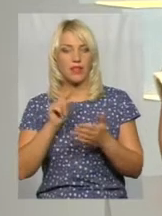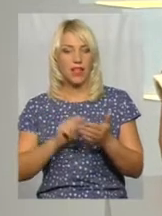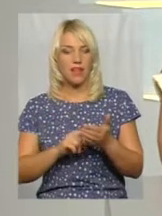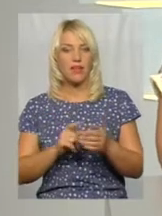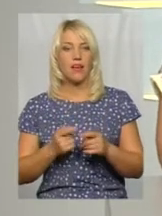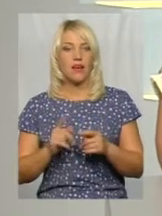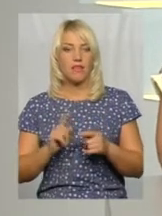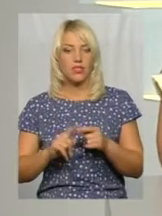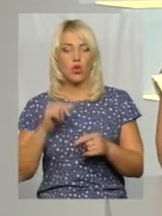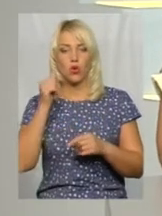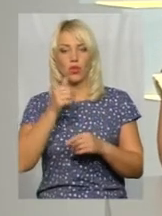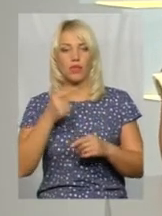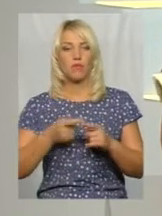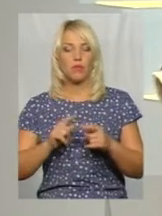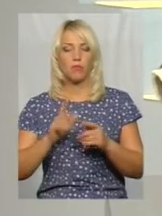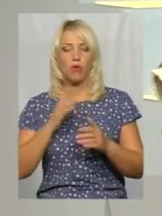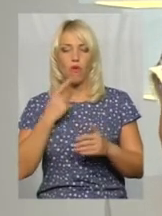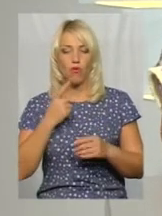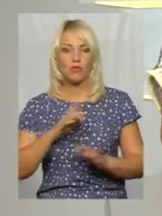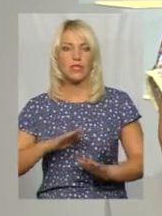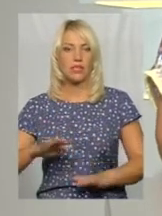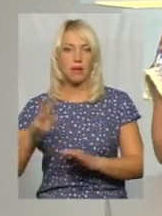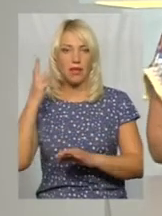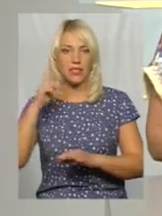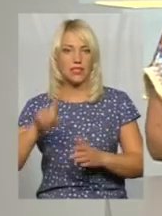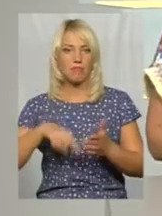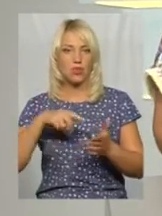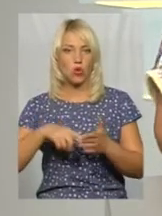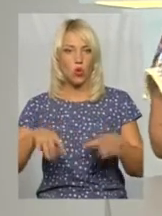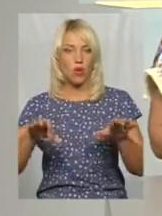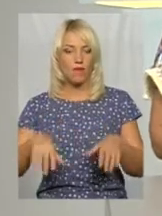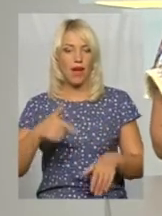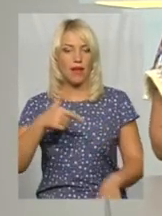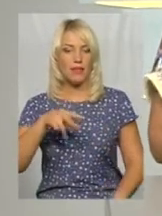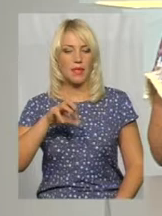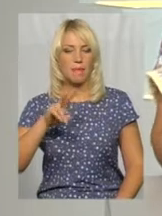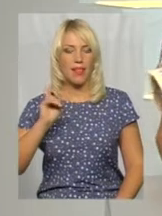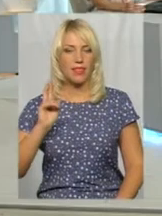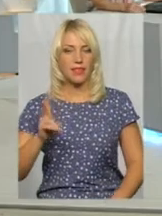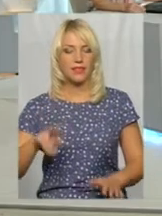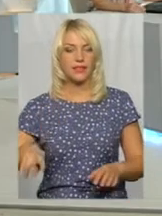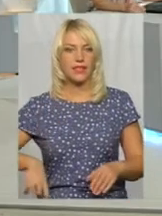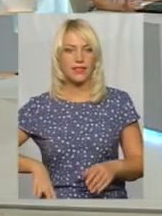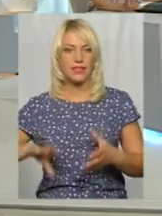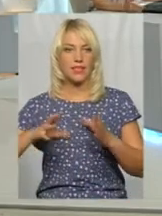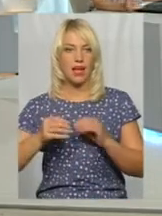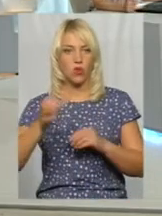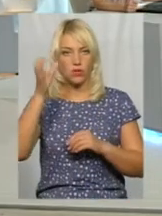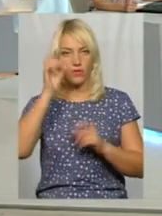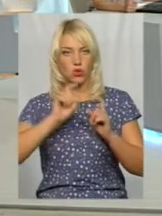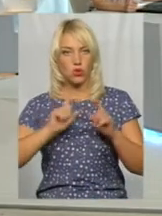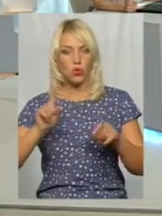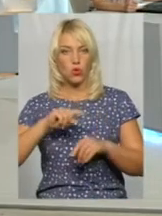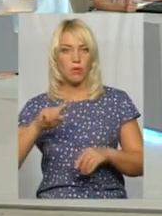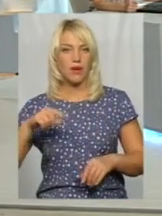нині у темі дня говоримо із заступником Хмельницького міського голови Галиною Мельник та директором середньої загальноосвітньої школи